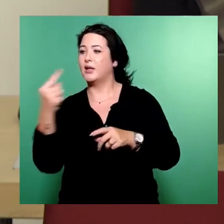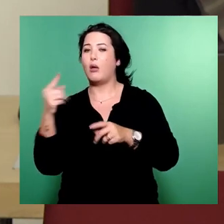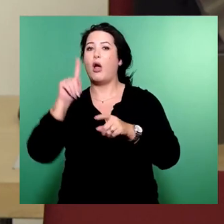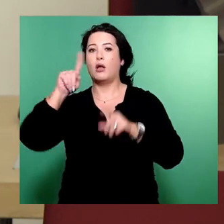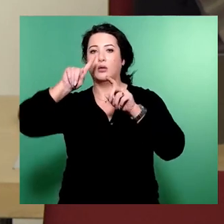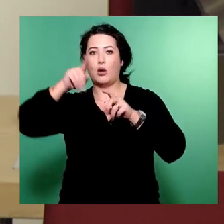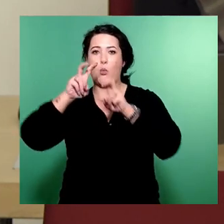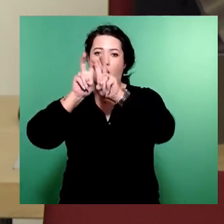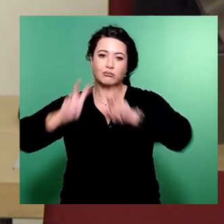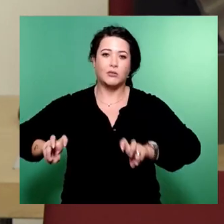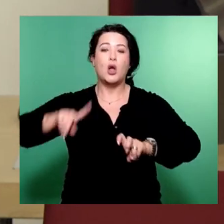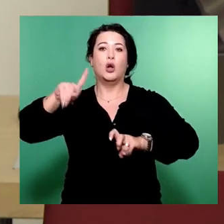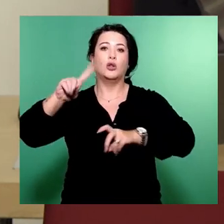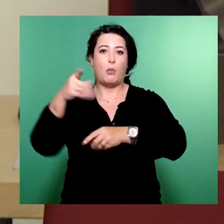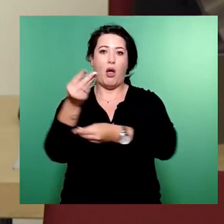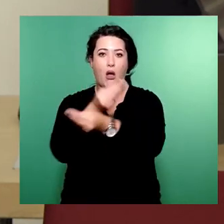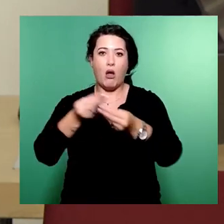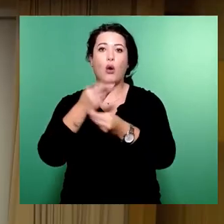dann unterrichtet werden.